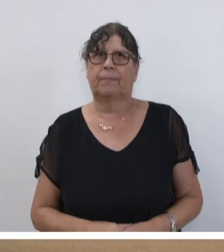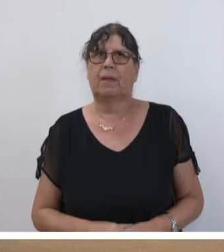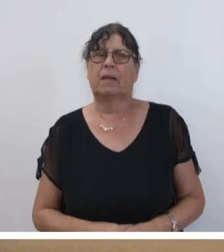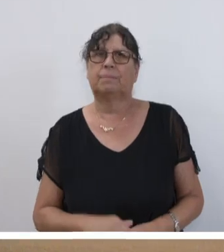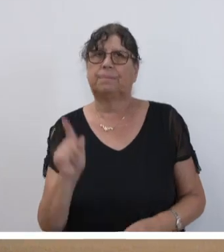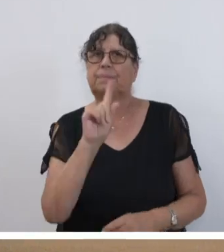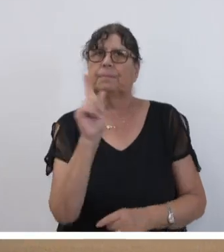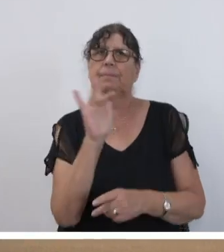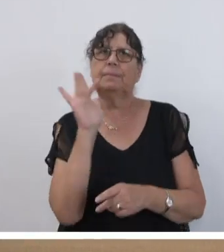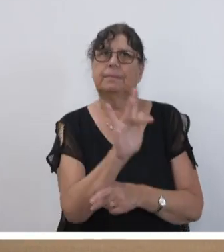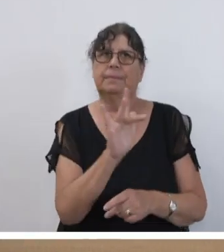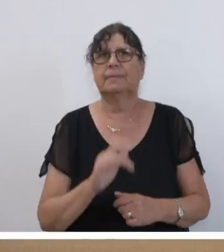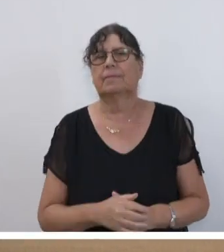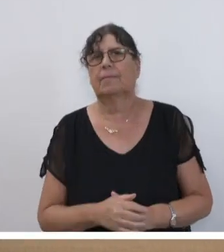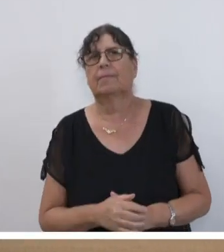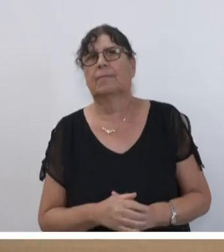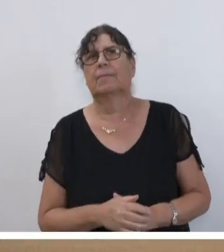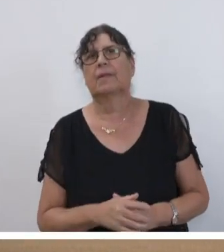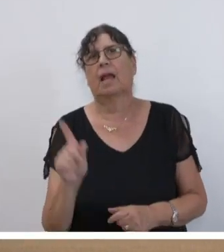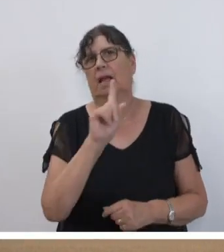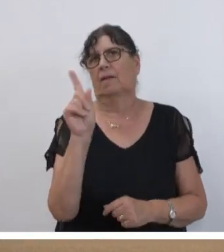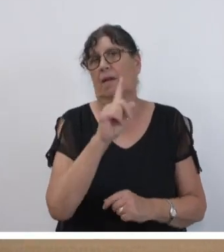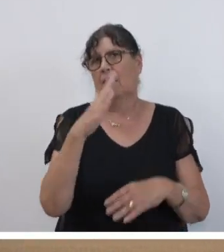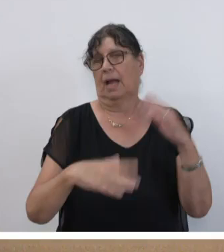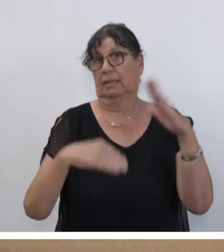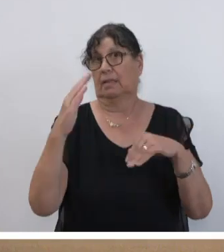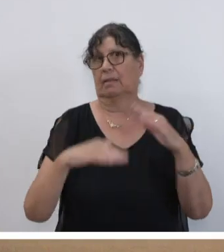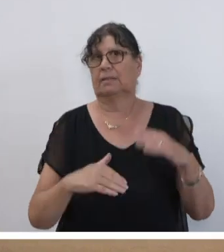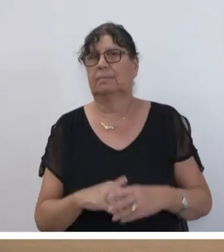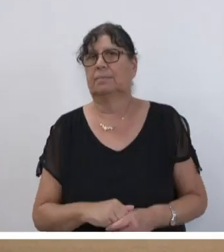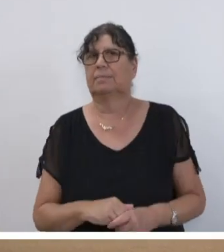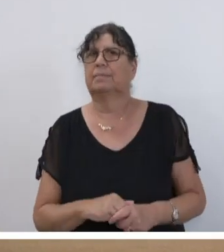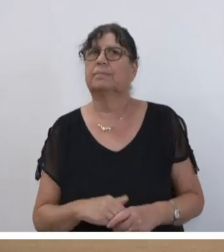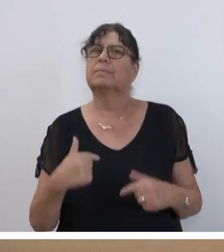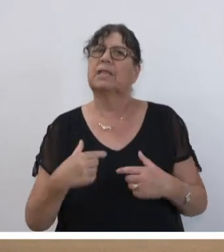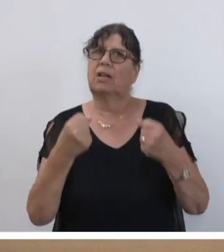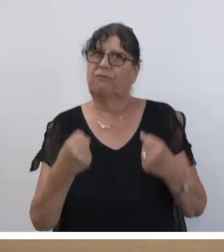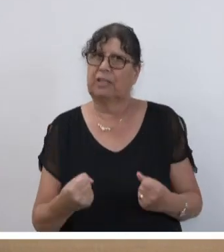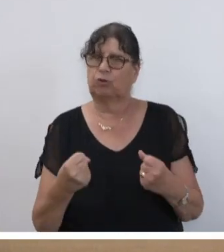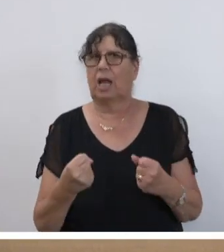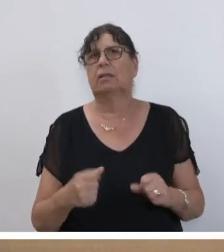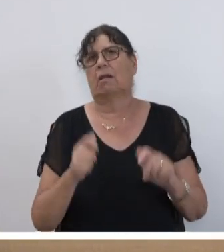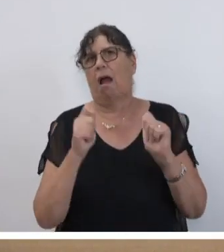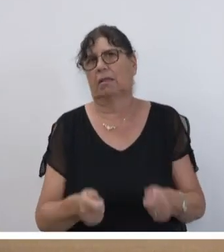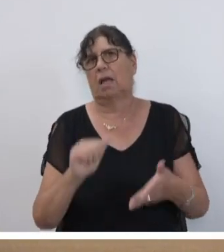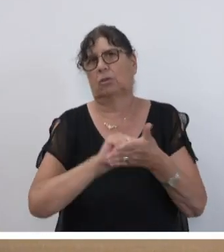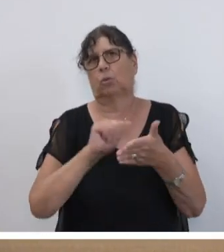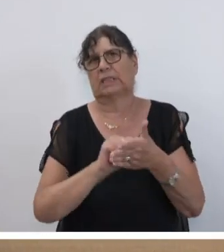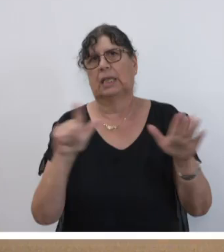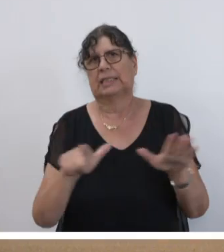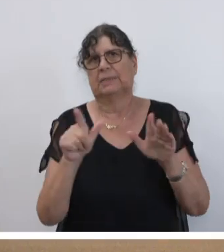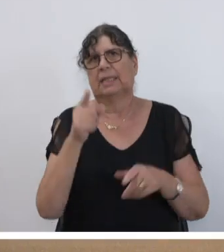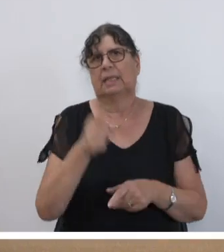Wer ist dagegen? Wer enthält sich? Dann stelle ich fest, dass der Antrag Drucksache 17